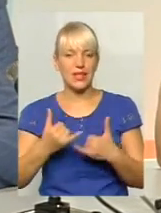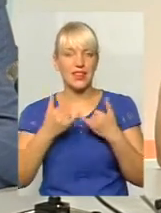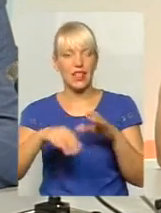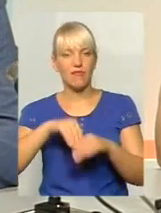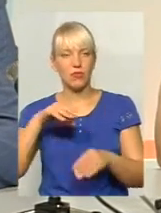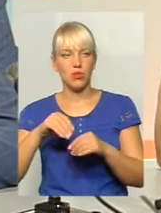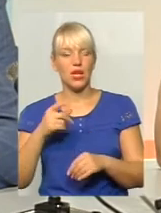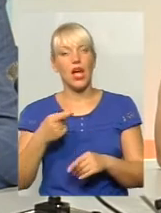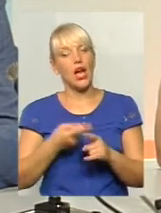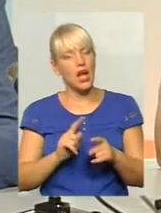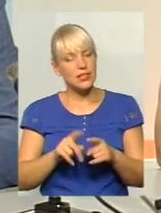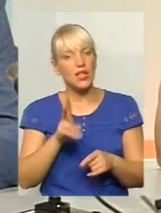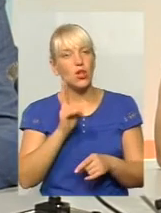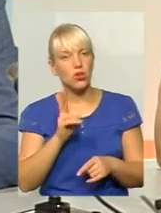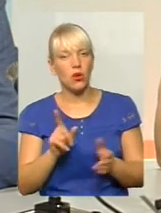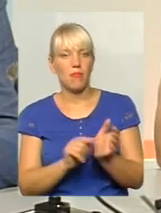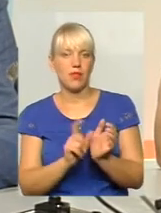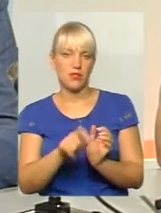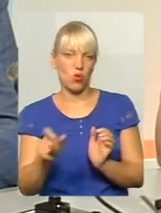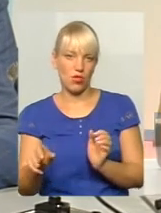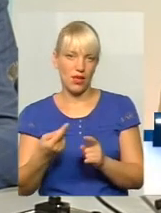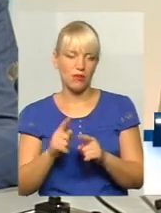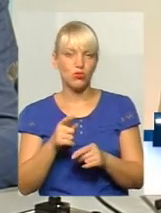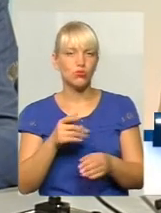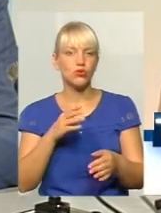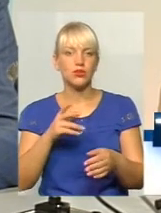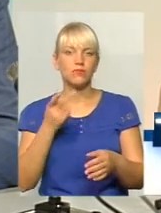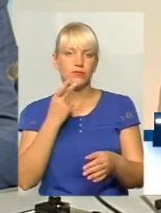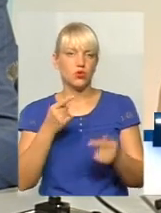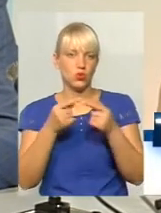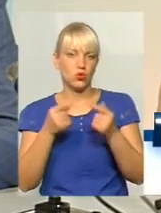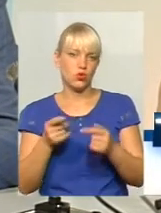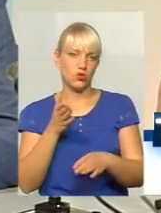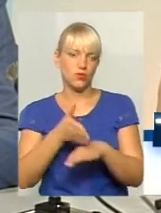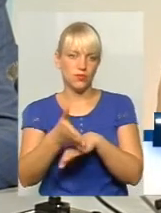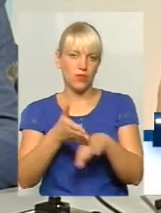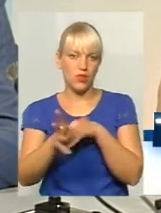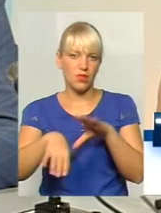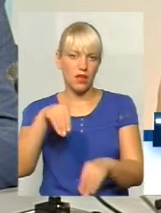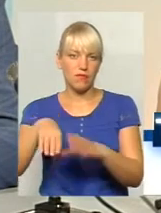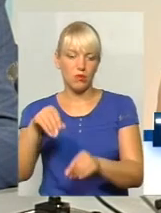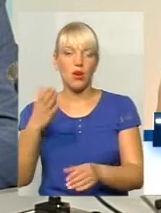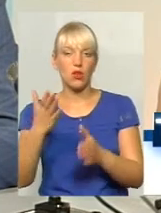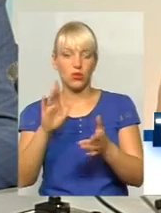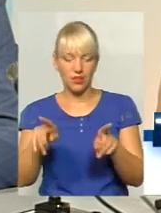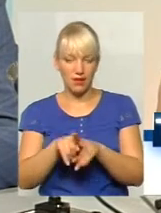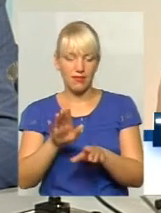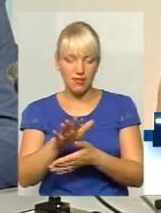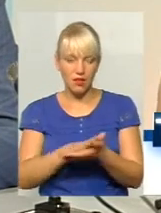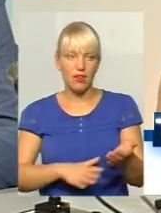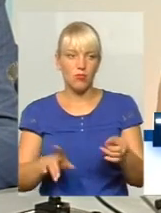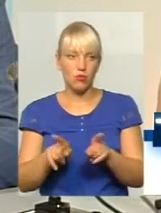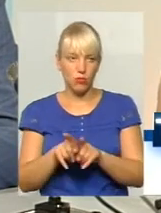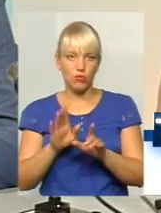пенсіонеру. Якщо в нас так буде і далі люди голосувати, то це питання не